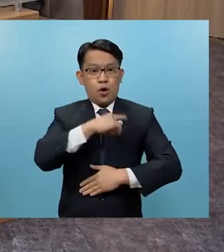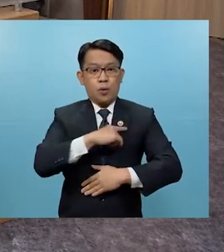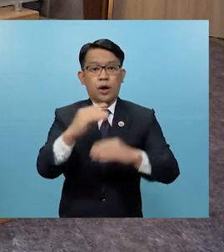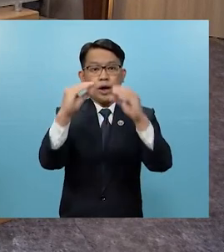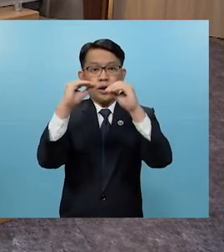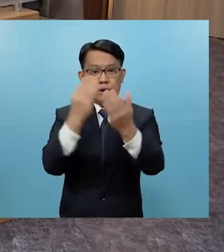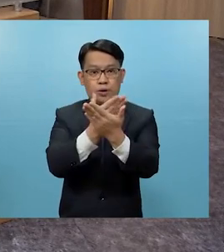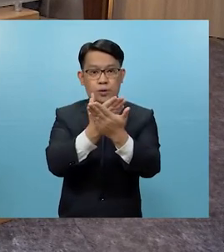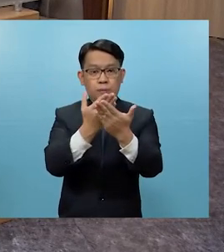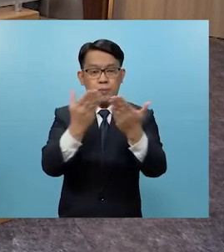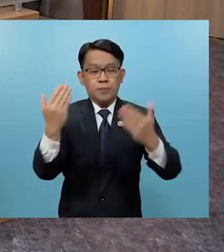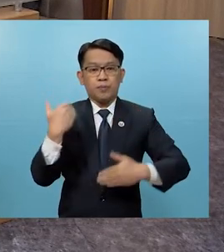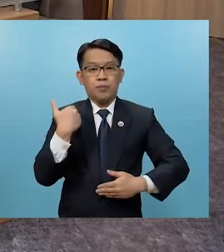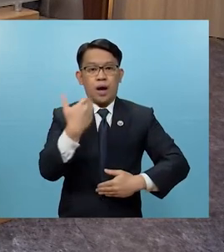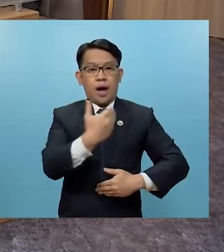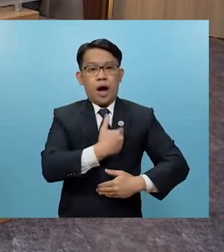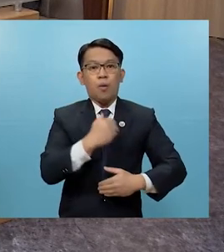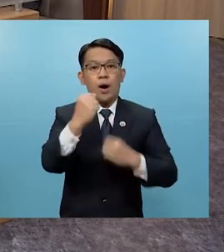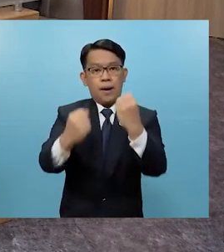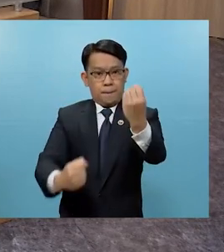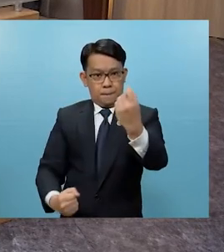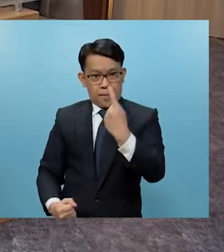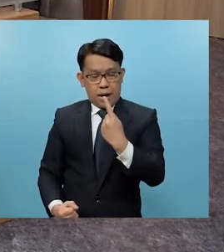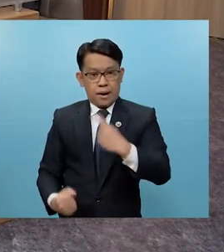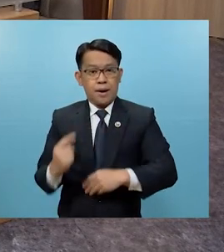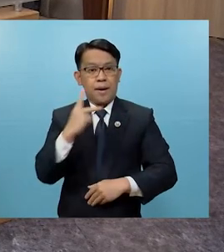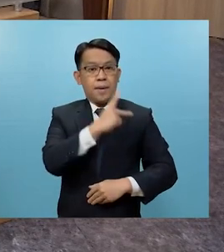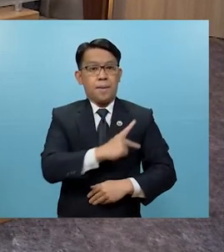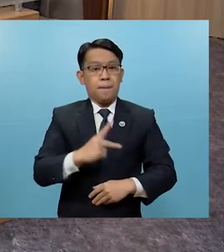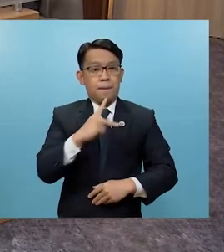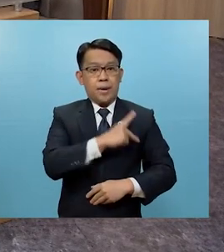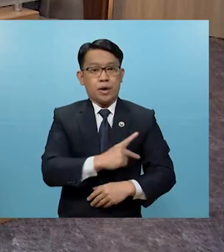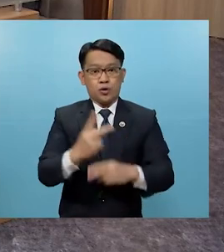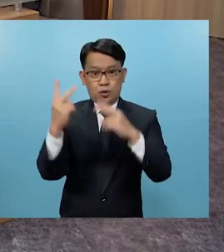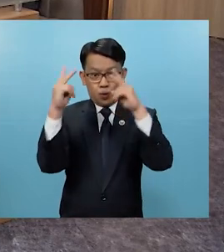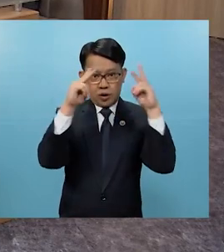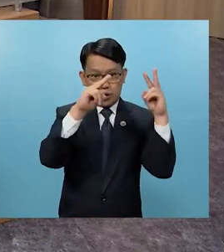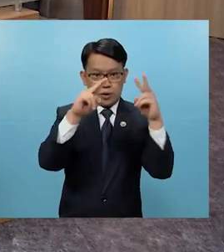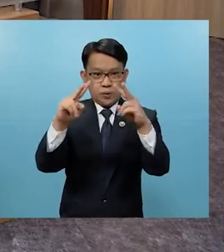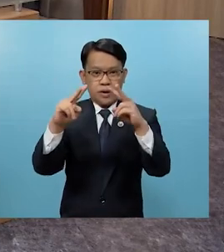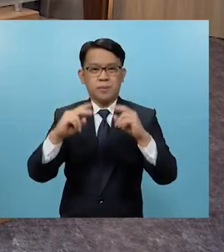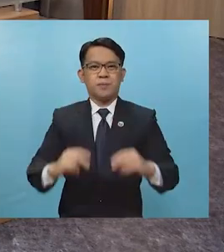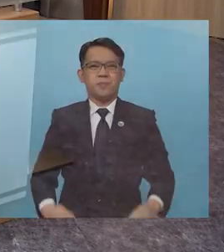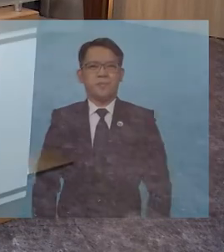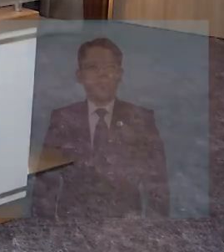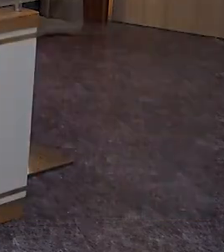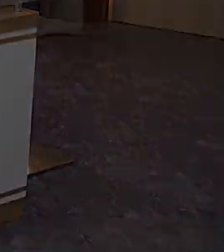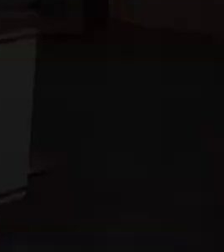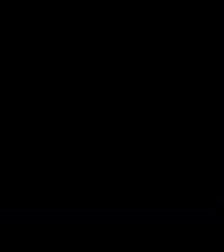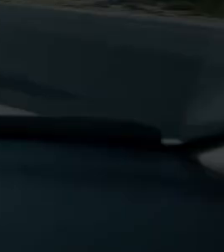ipaglilingkod sa inyo sa aming pagbabalik. Samantala ay panoorin po muna natin ito.